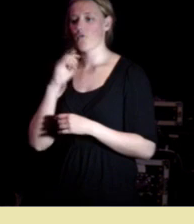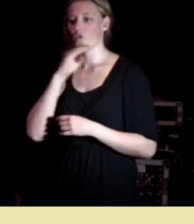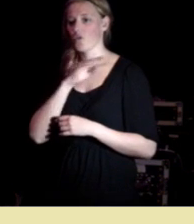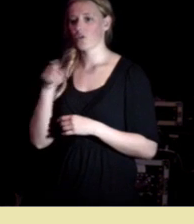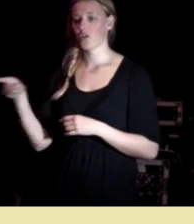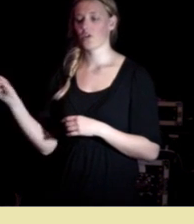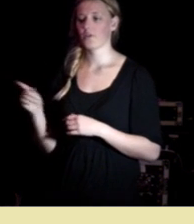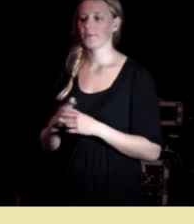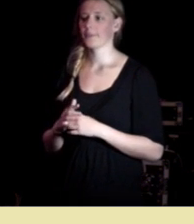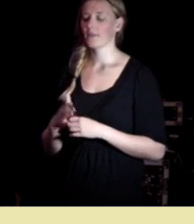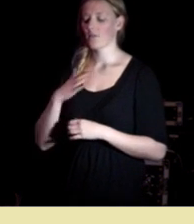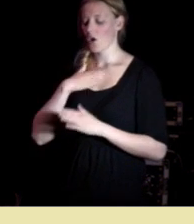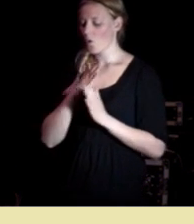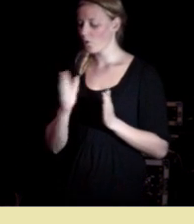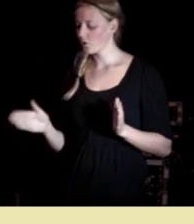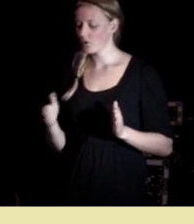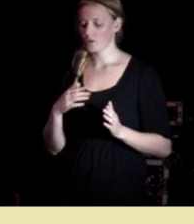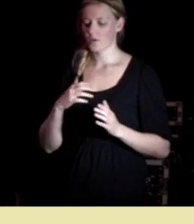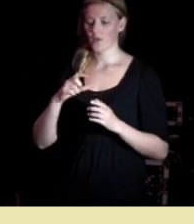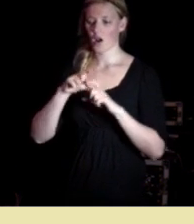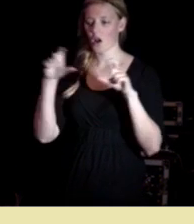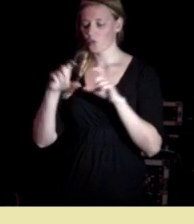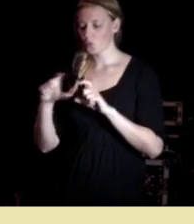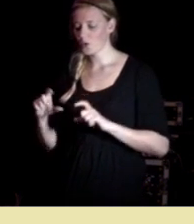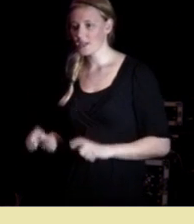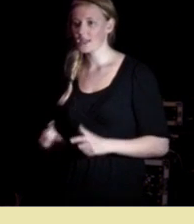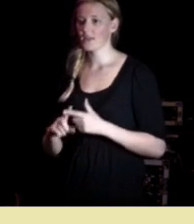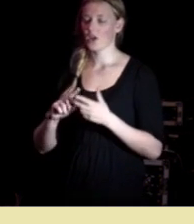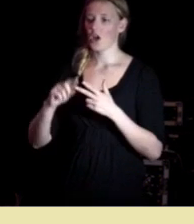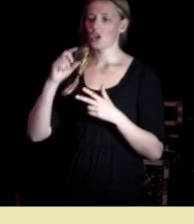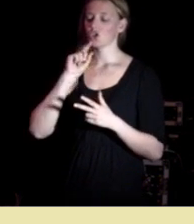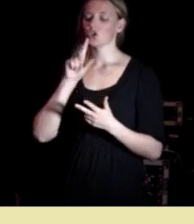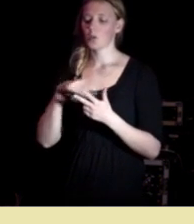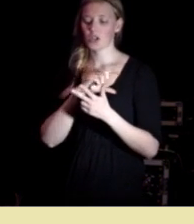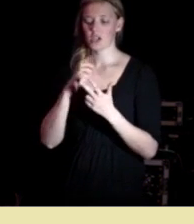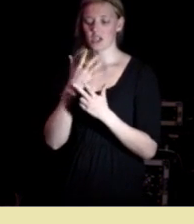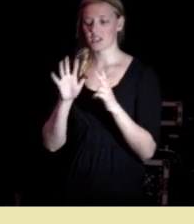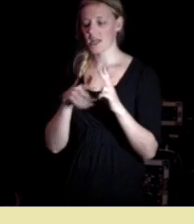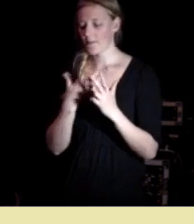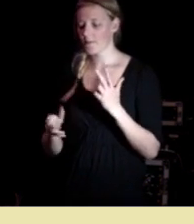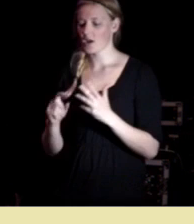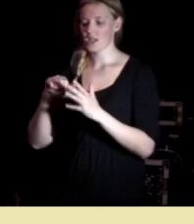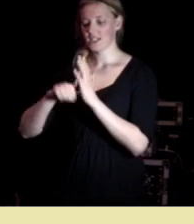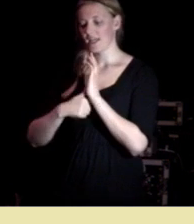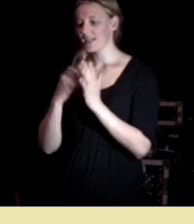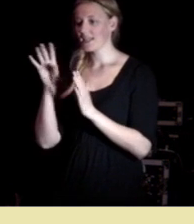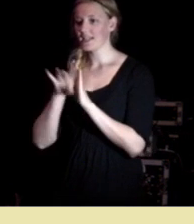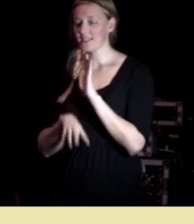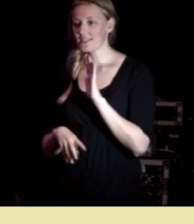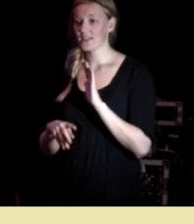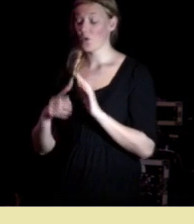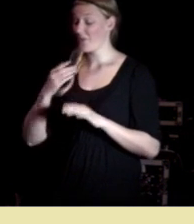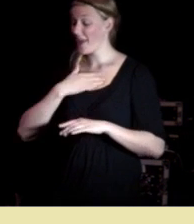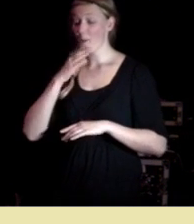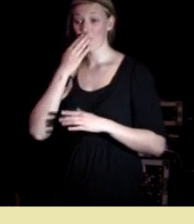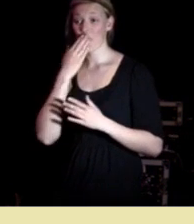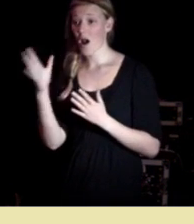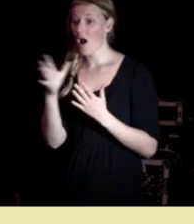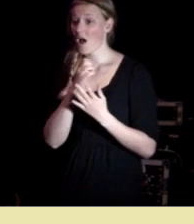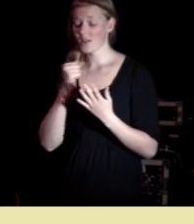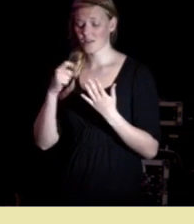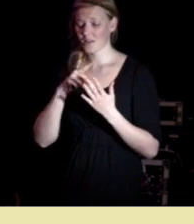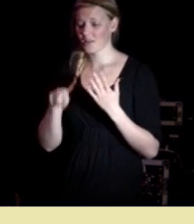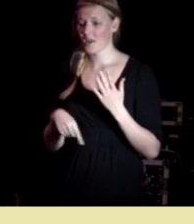har orden den har rubrikker i den kategorier den har spørreskjemer den har sjekkinglister og dette er veldig bra men det kan også